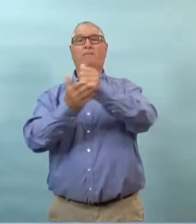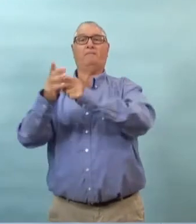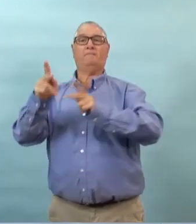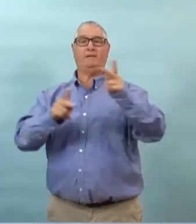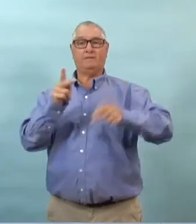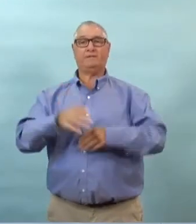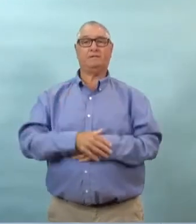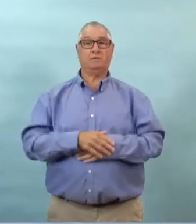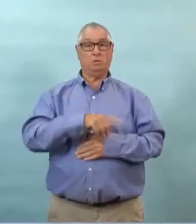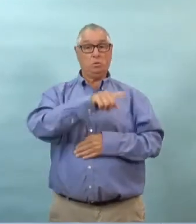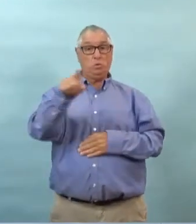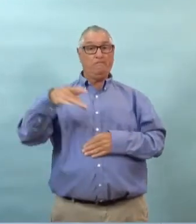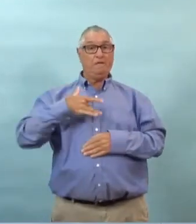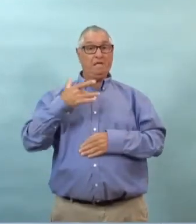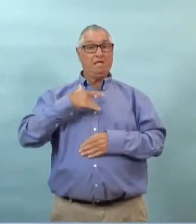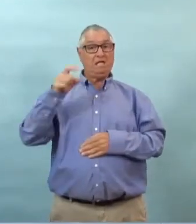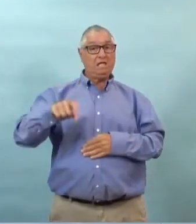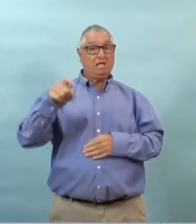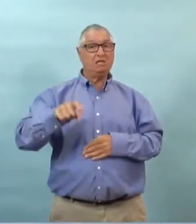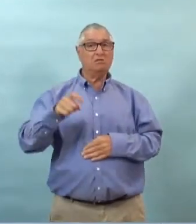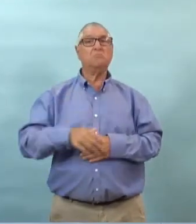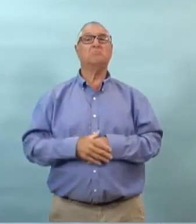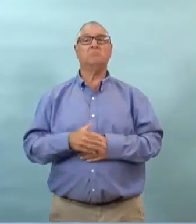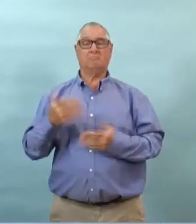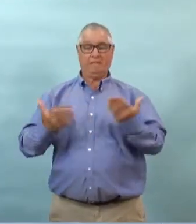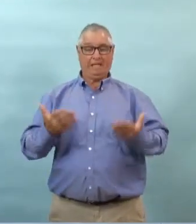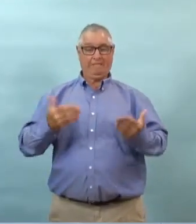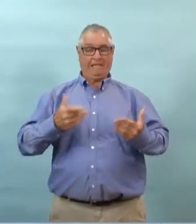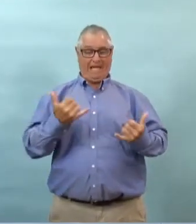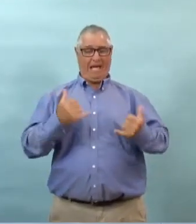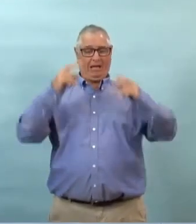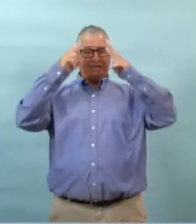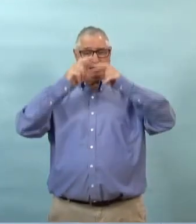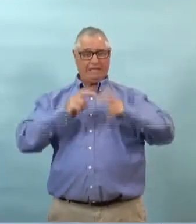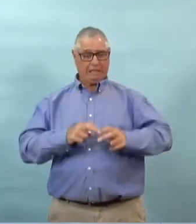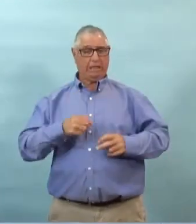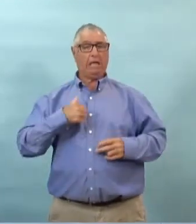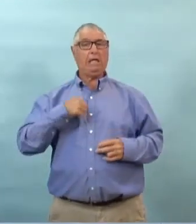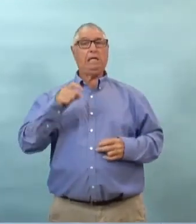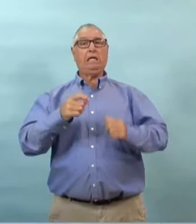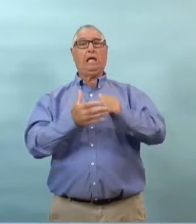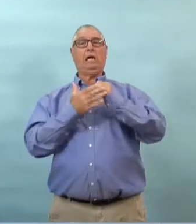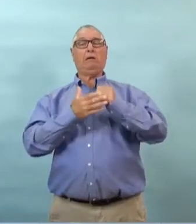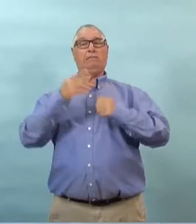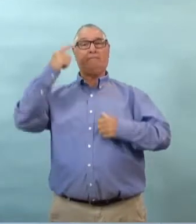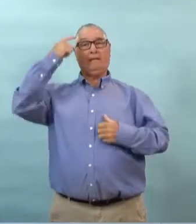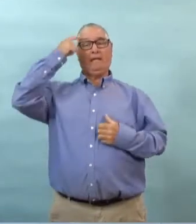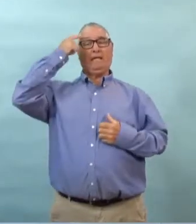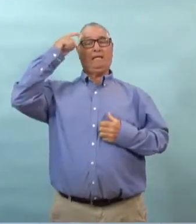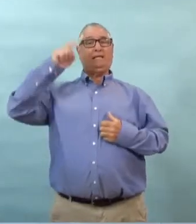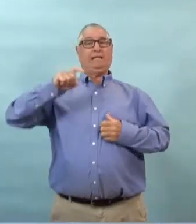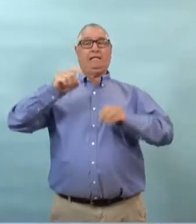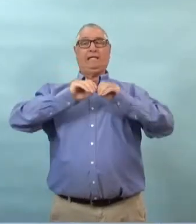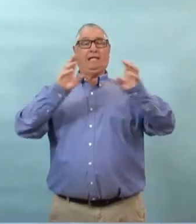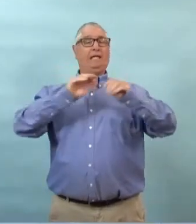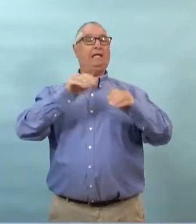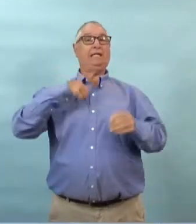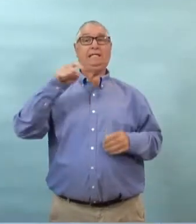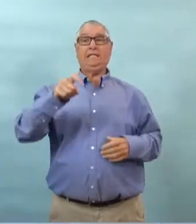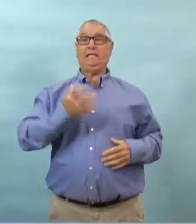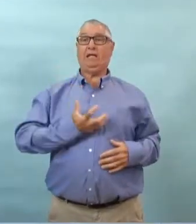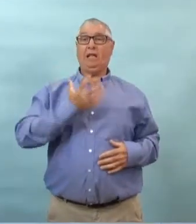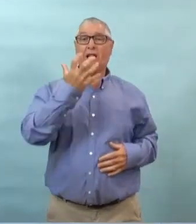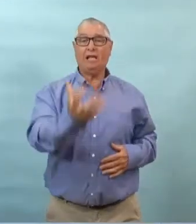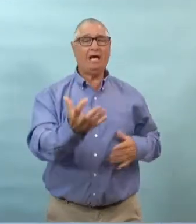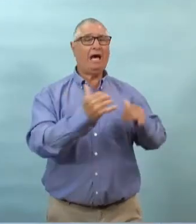aide les Manitobas donc si vous avez besoin de cette aide si vous êtes quelqu'un qui reconnaissait peut-être juste maintenant qu